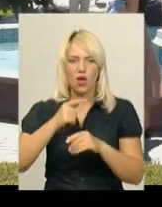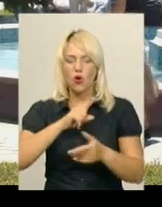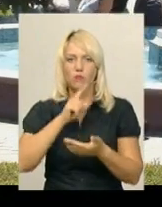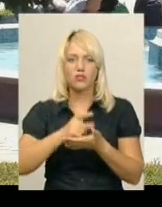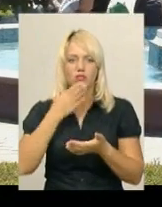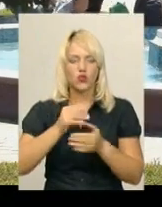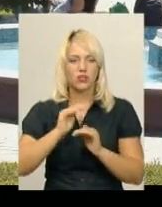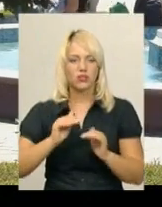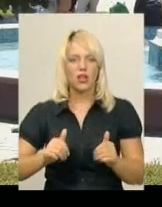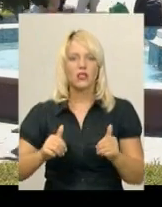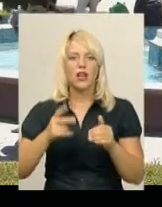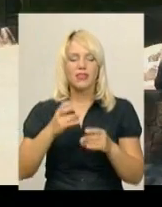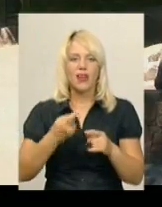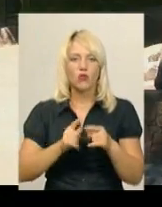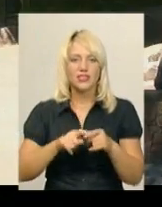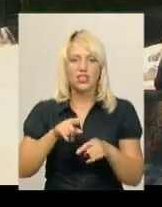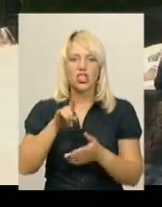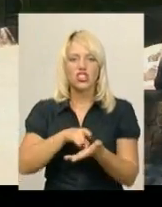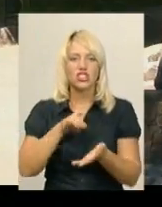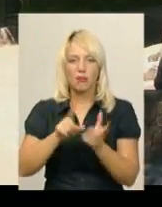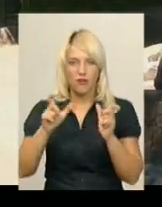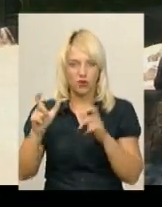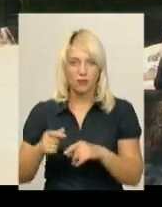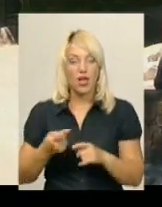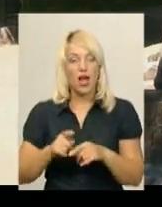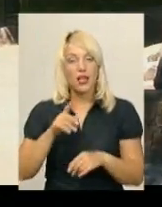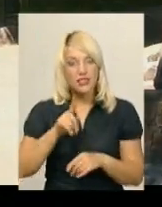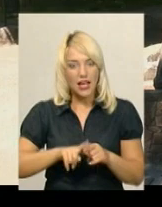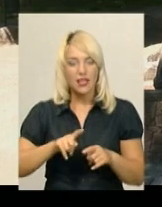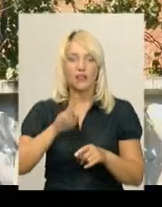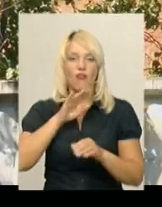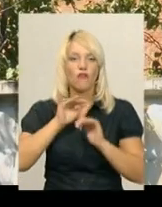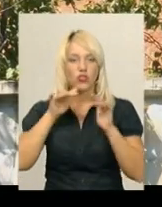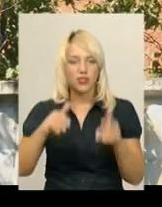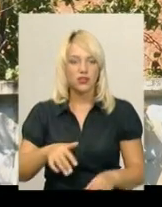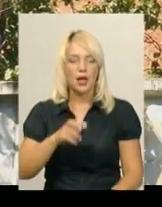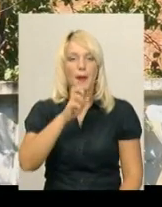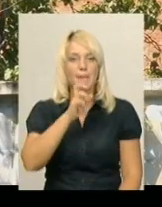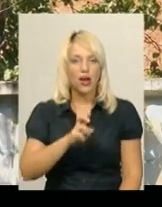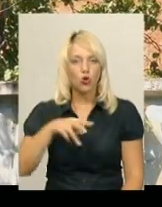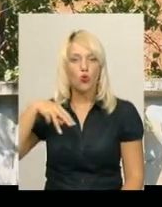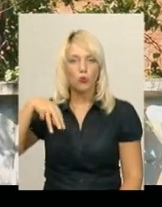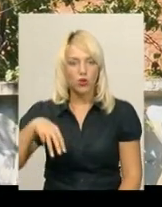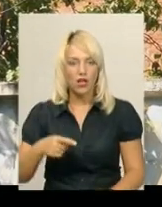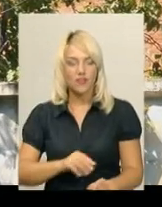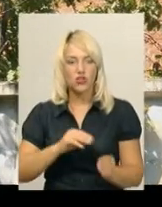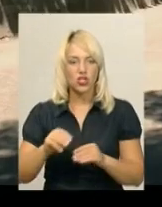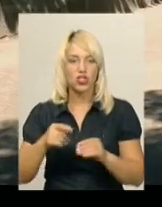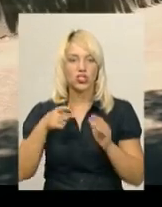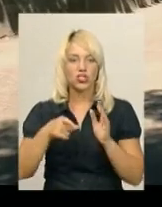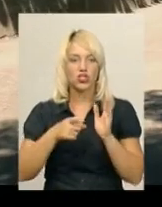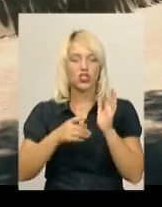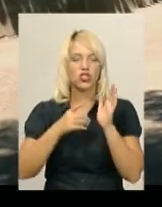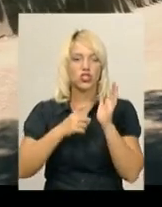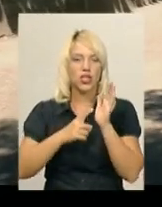фотографували саме на цих жабенятках. Це фонтан Барон Вінхаузен, який встановили у 1970 році. Тоді це